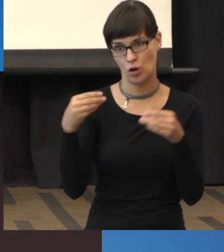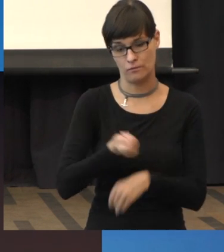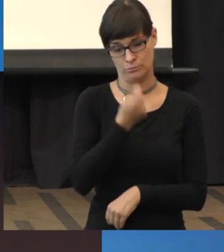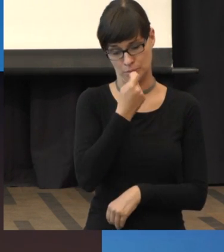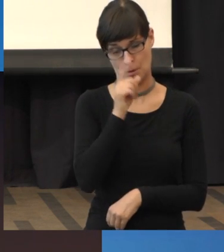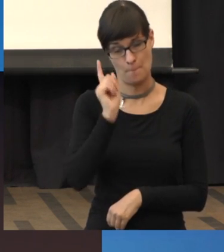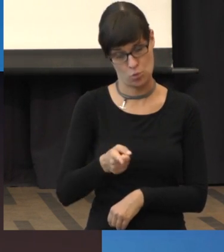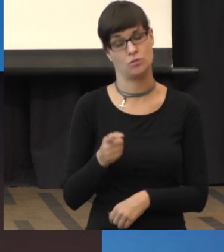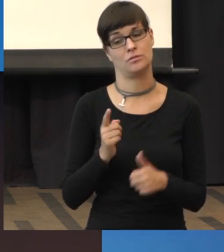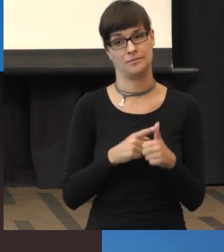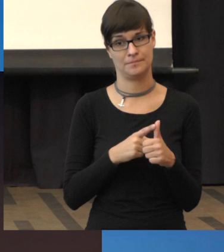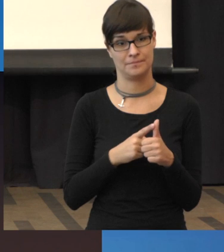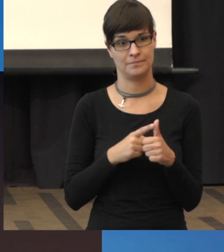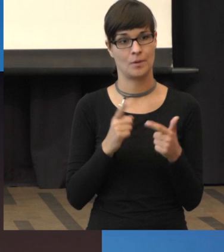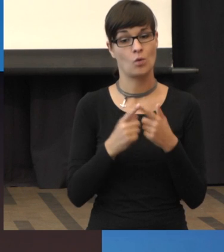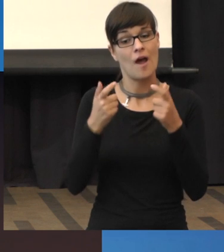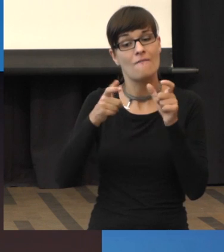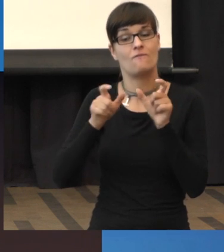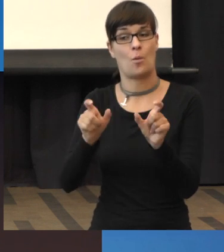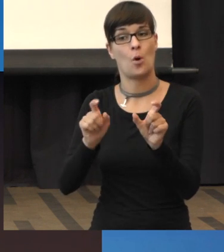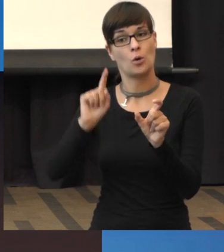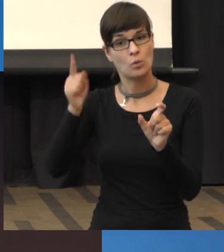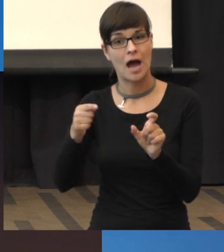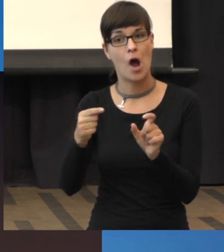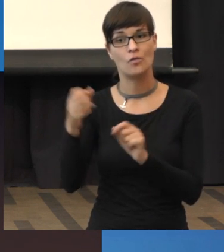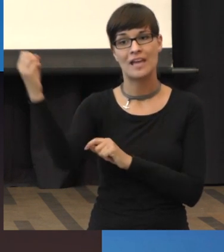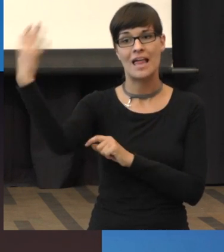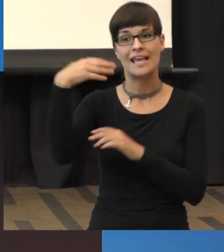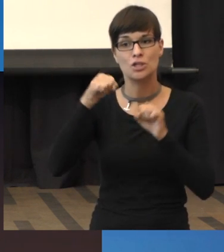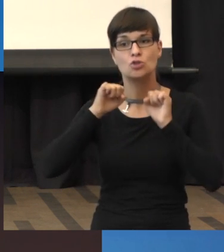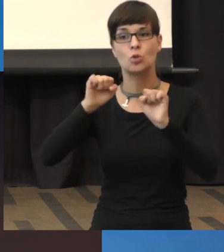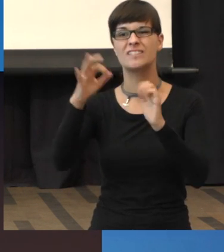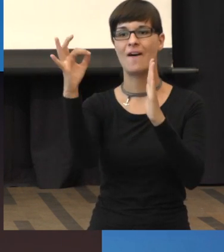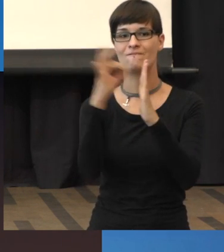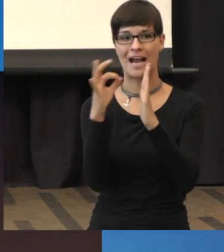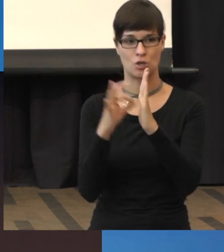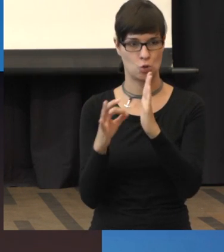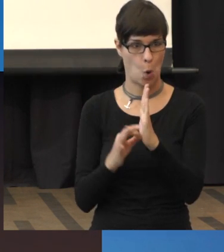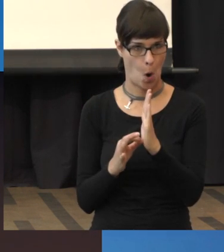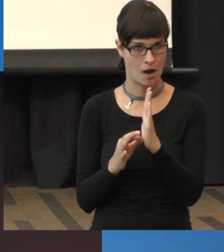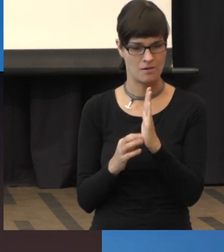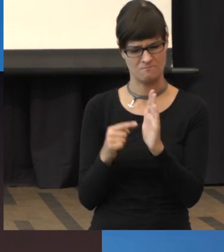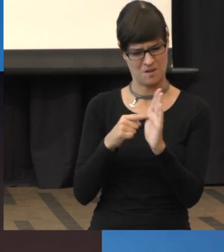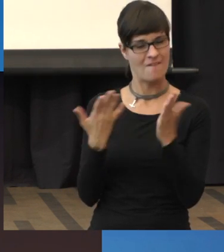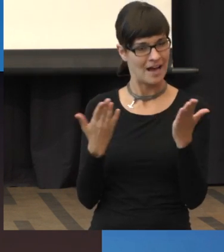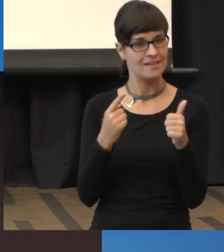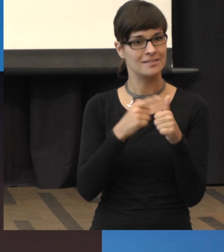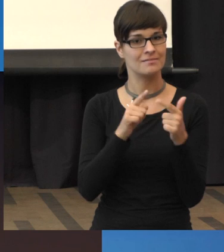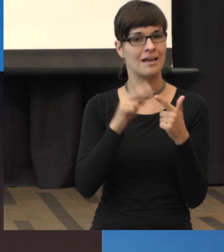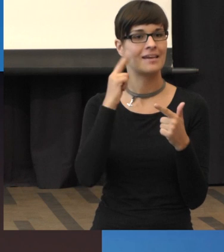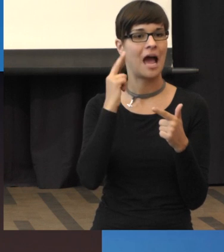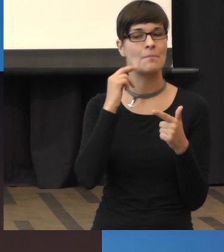Und man kann vorbeugen mit Lichtschutzfaktoren. Und ein Lichtschutzfaktor, der ist das Lutein,